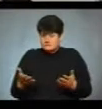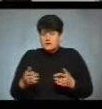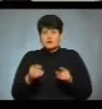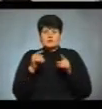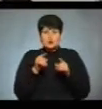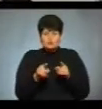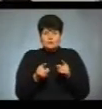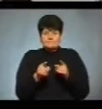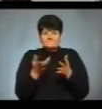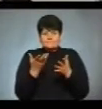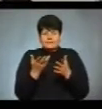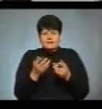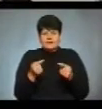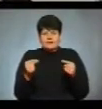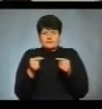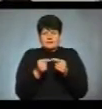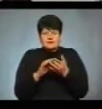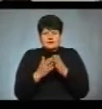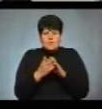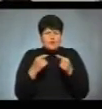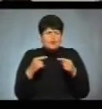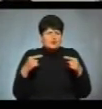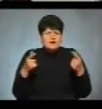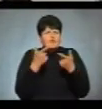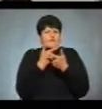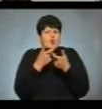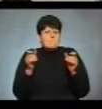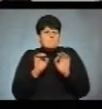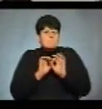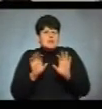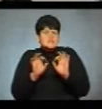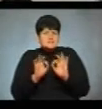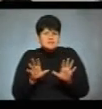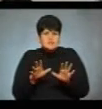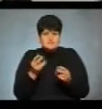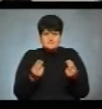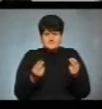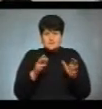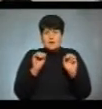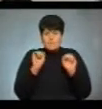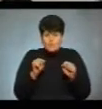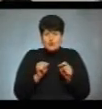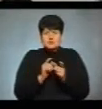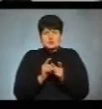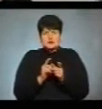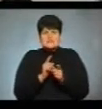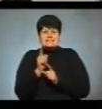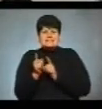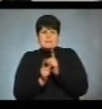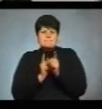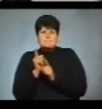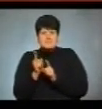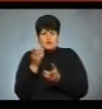за таких невизначених ситуацій, будь-яка інформаційна інтервенція може значно змінювати